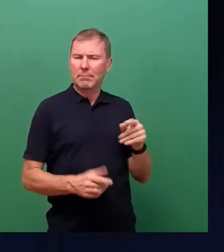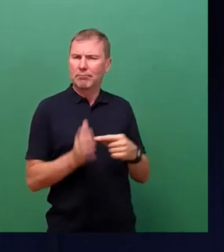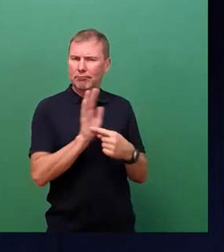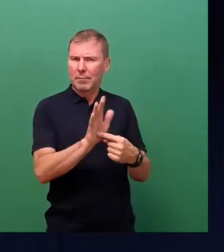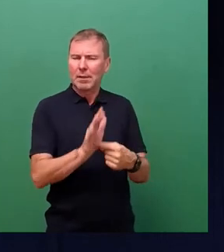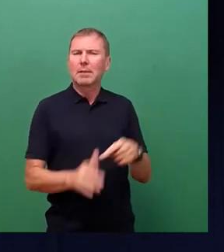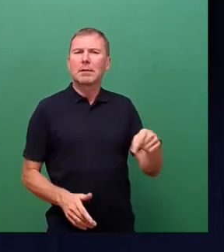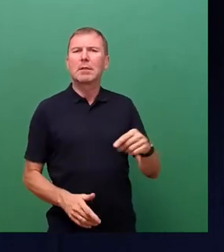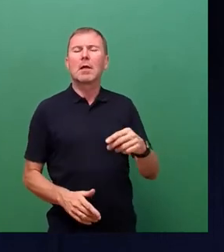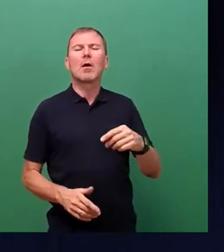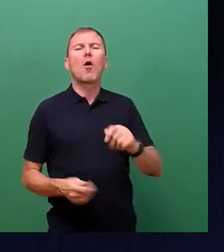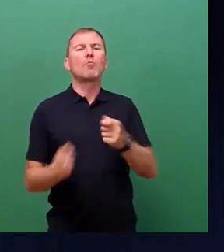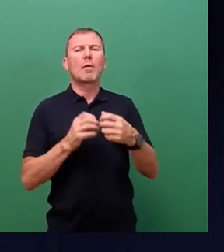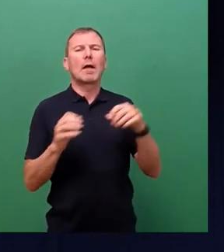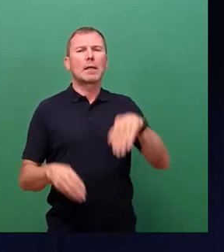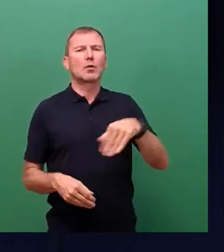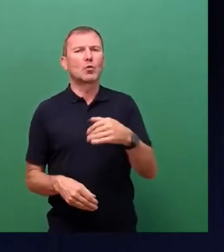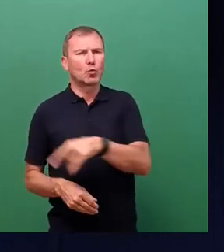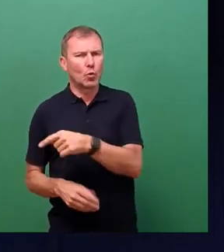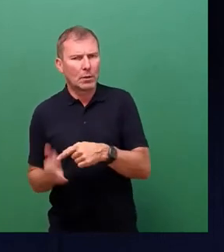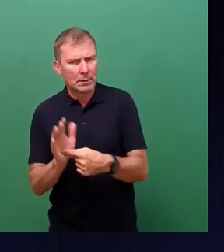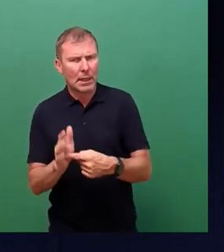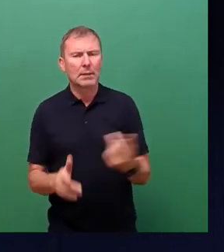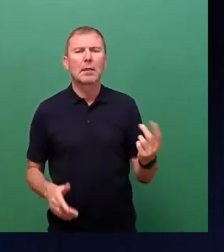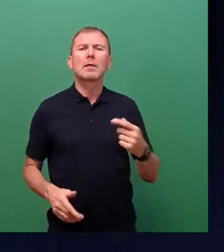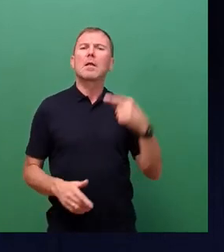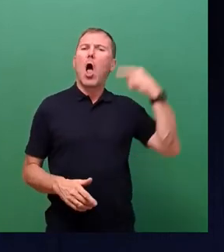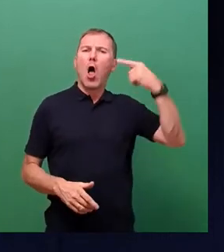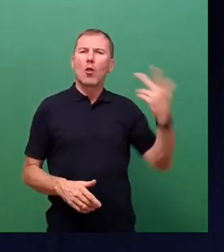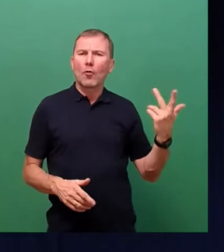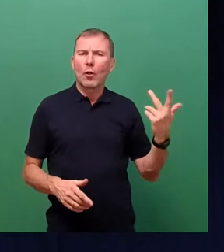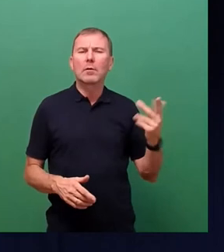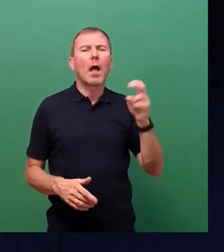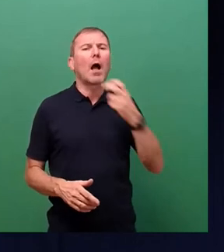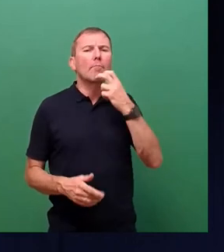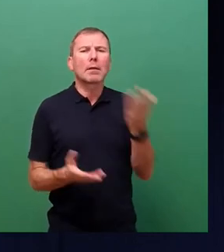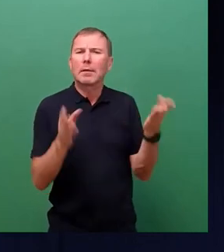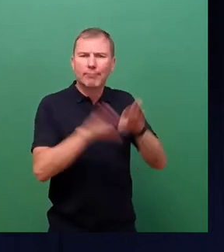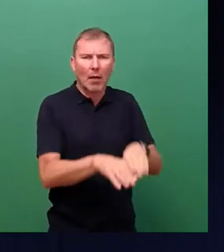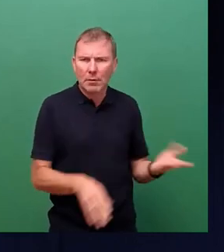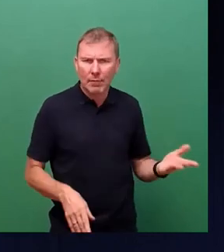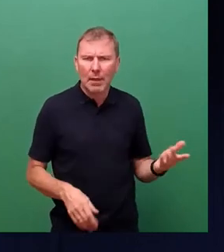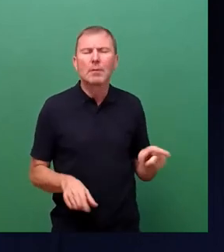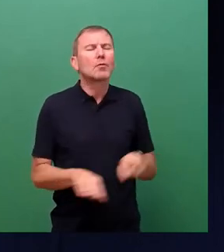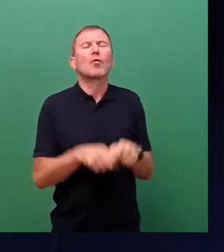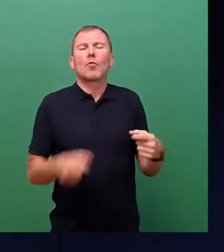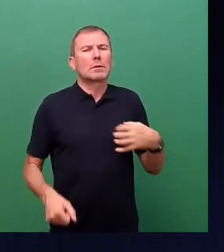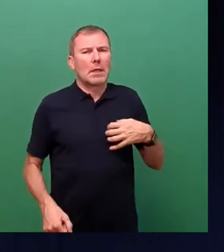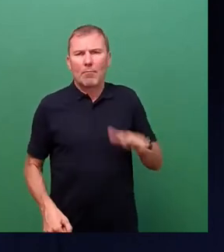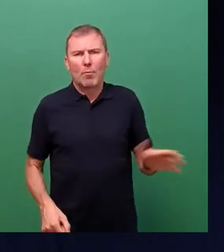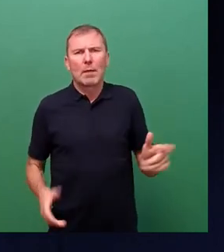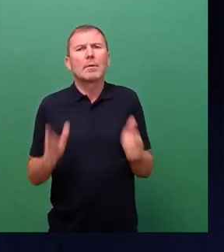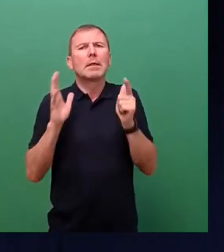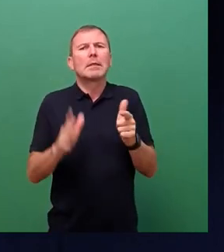-Süd. Wir hatten das in London 2019, da stand eine Batterie von uns, die konnte es auch nicht verhindern. War einfach viel zu groß das Problem. Waren 700 noch fast